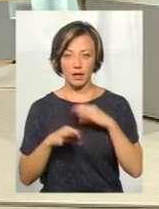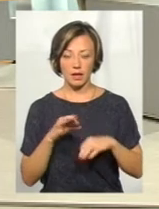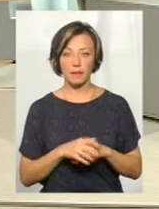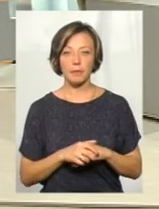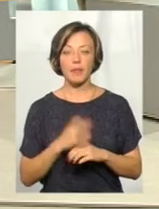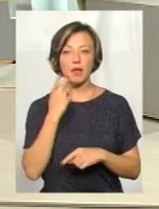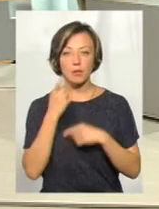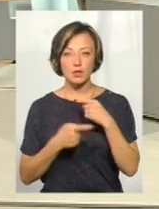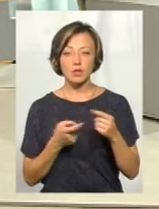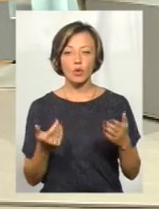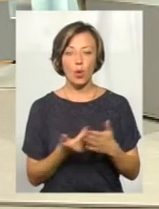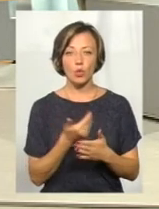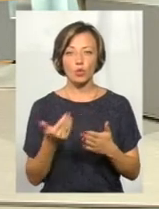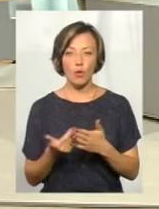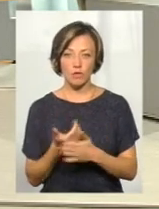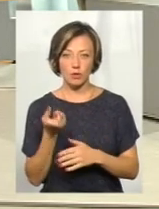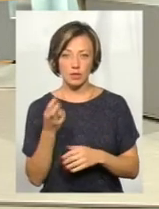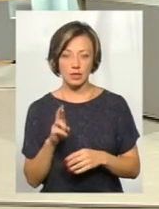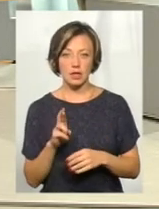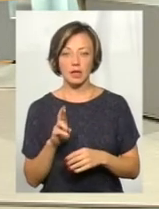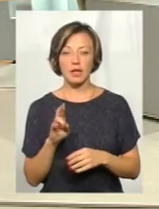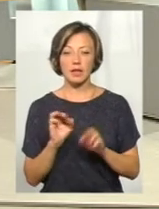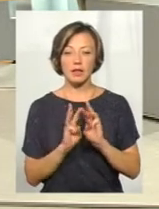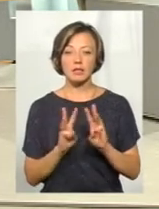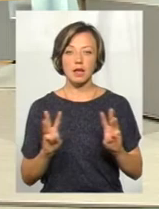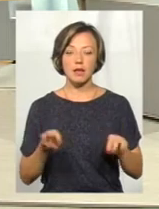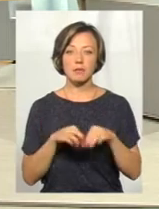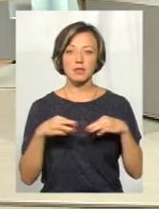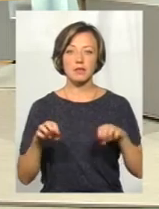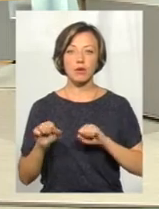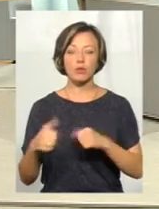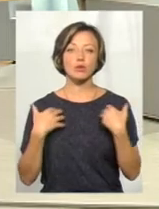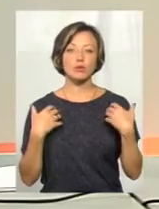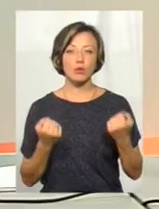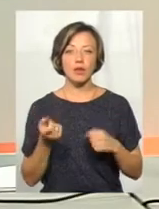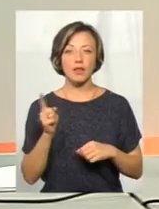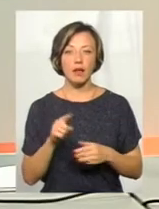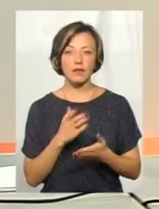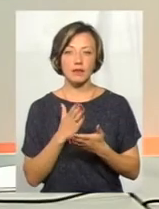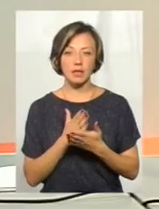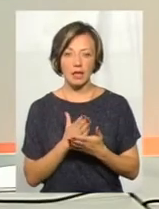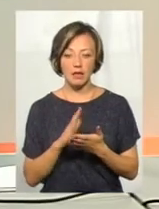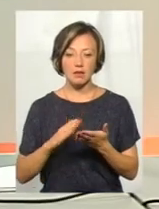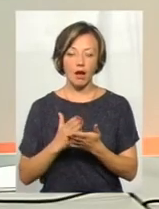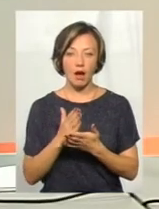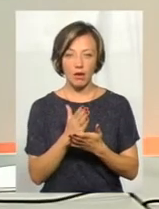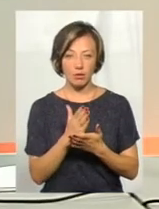постійно оновлюється. І на сайті Міністерства охорони здоров'я він навіть є з картою.